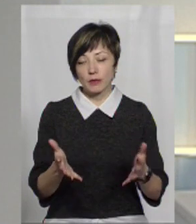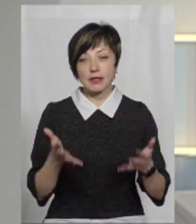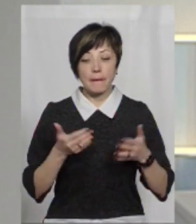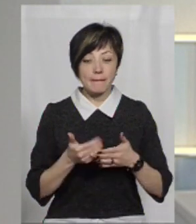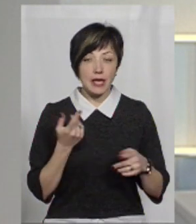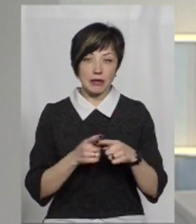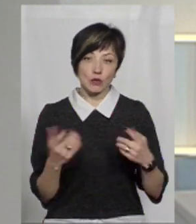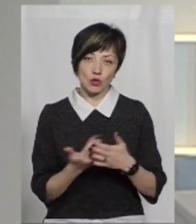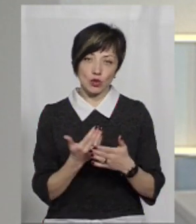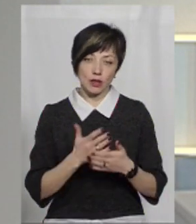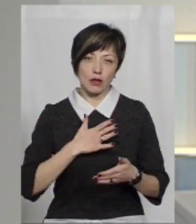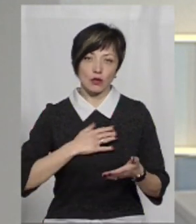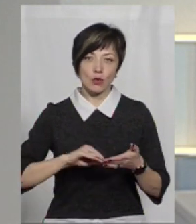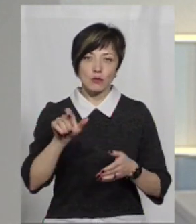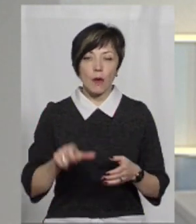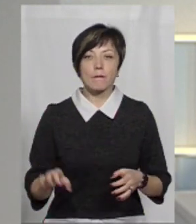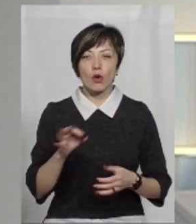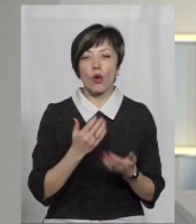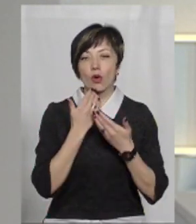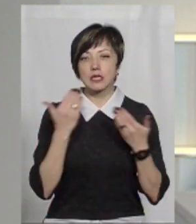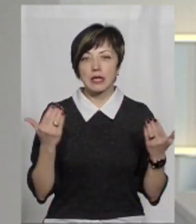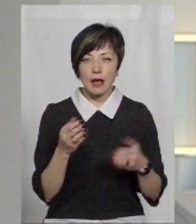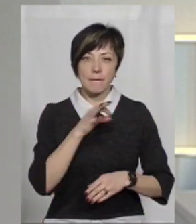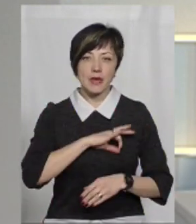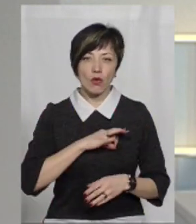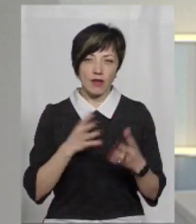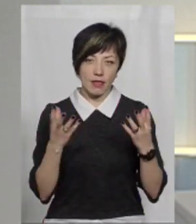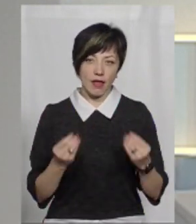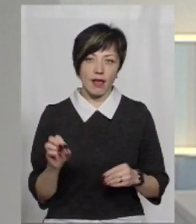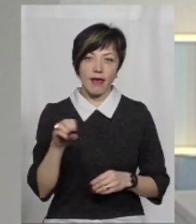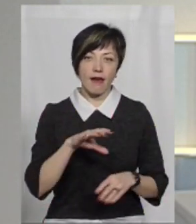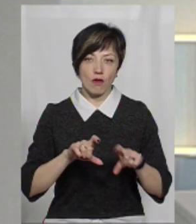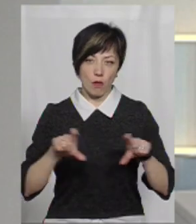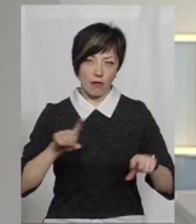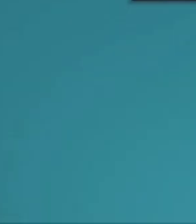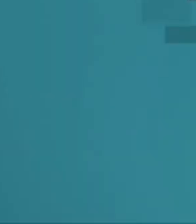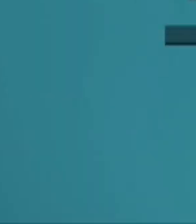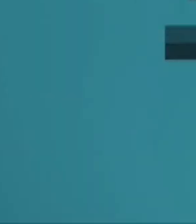А перед тим сюжет Вікторії Бондар про останній пільговий день Євроблях. Дивимось.